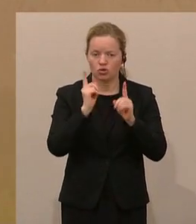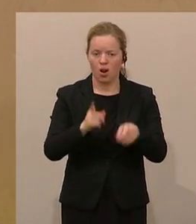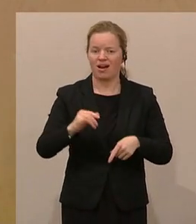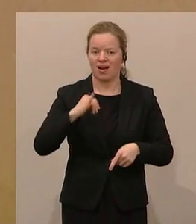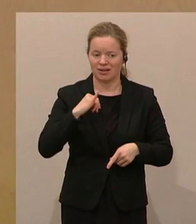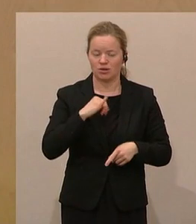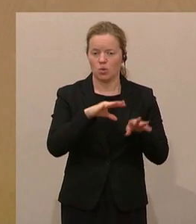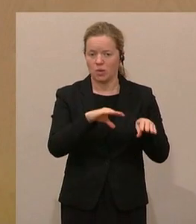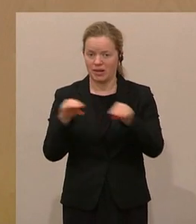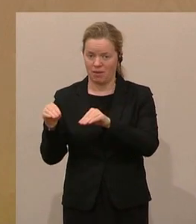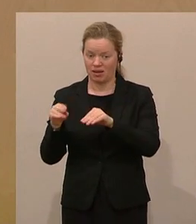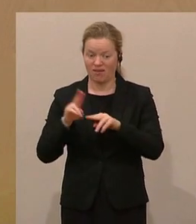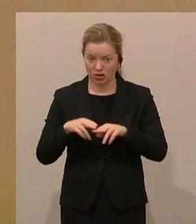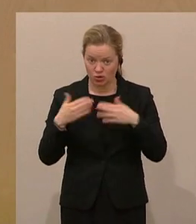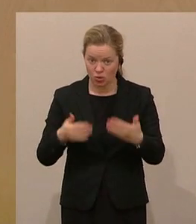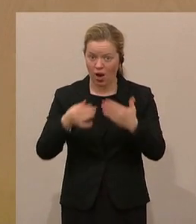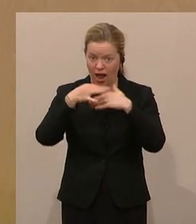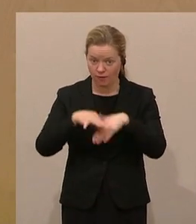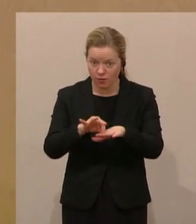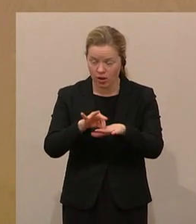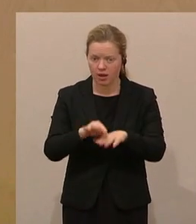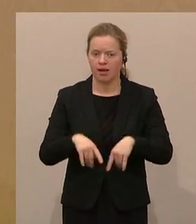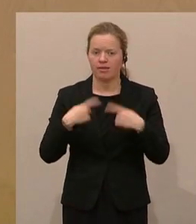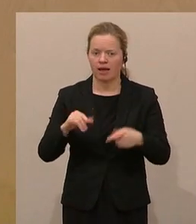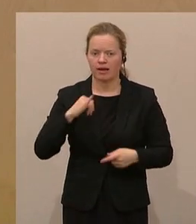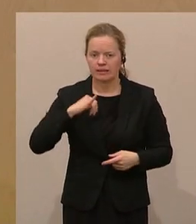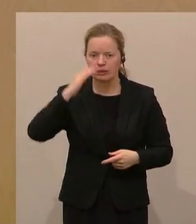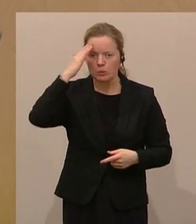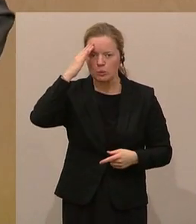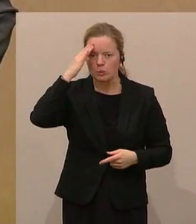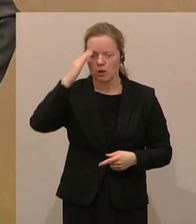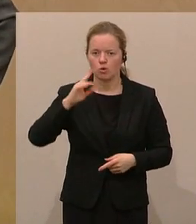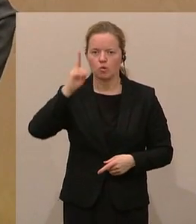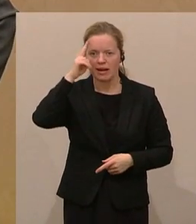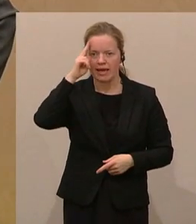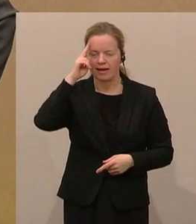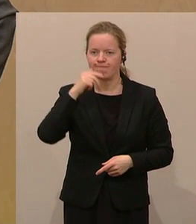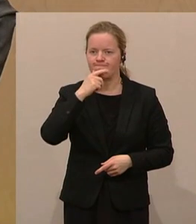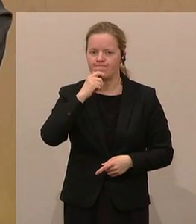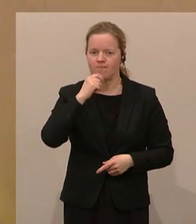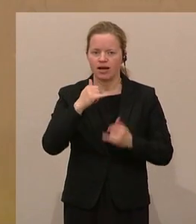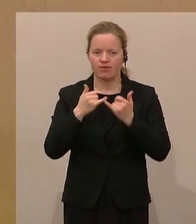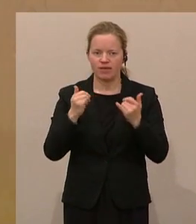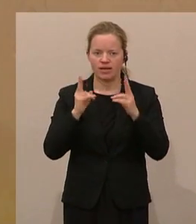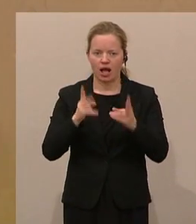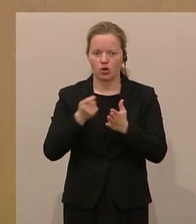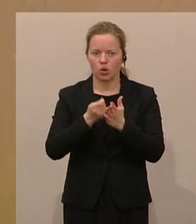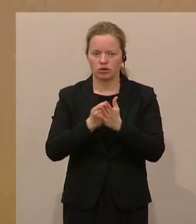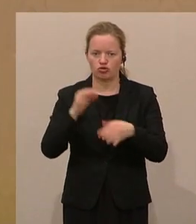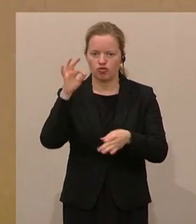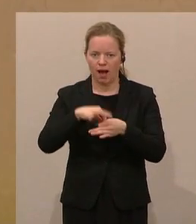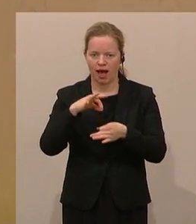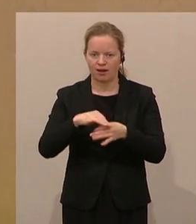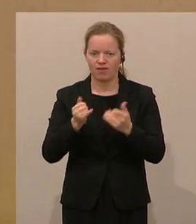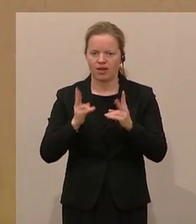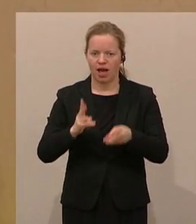das würde nämlich bei der Kasse eines auslösen, dann würden die nachdenken, oh, was müssen wir tun, dass uns die Kosten nicht davonrennen, wie können